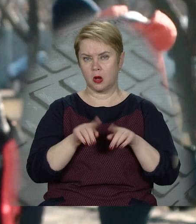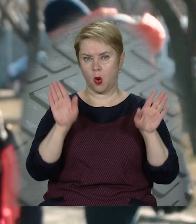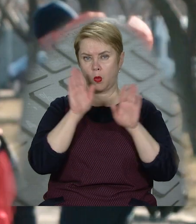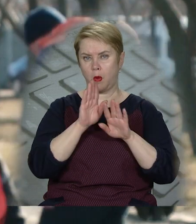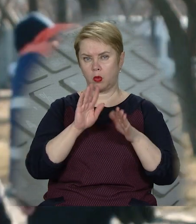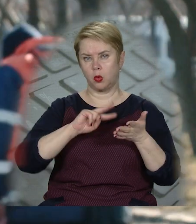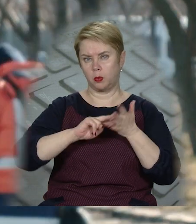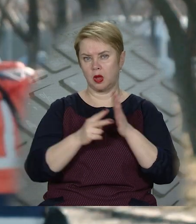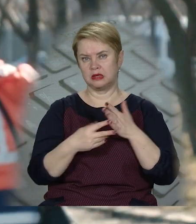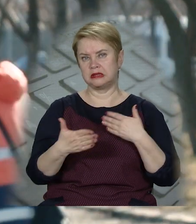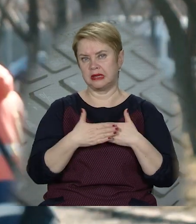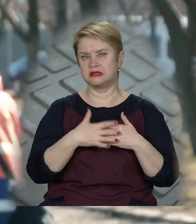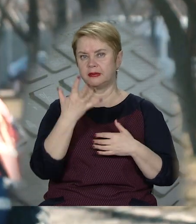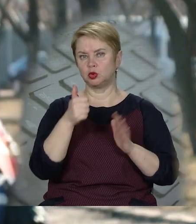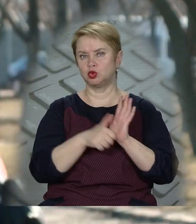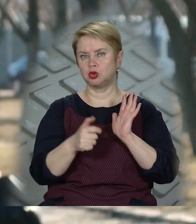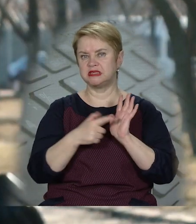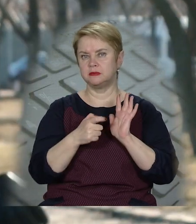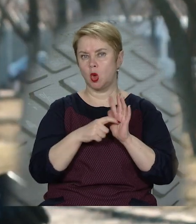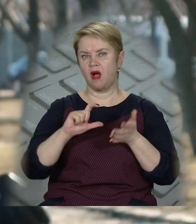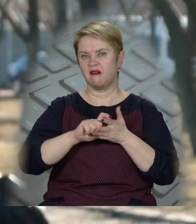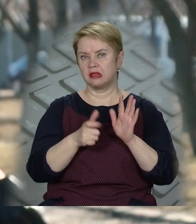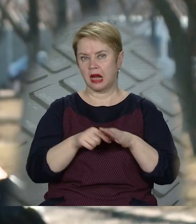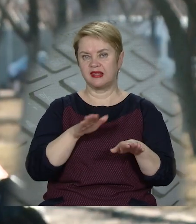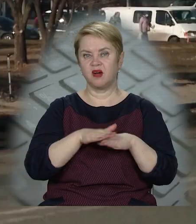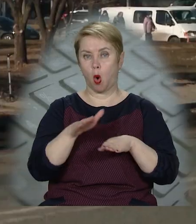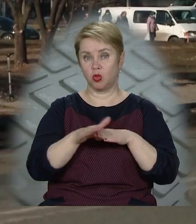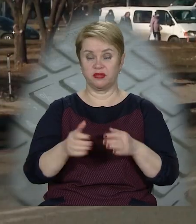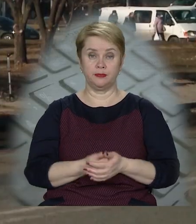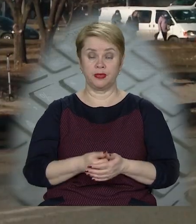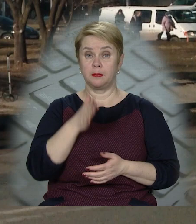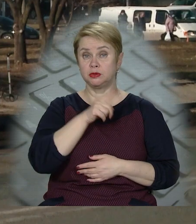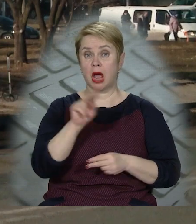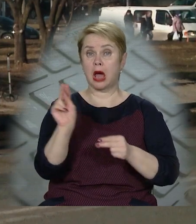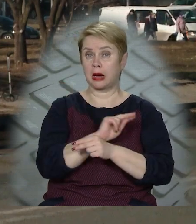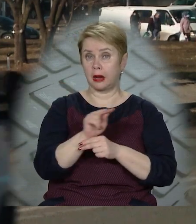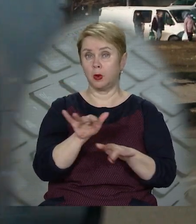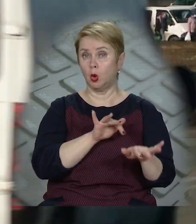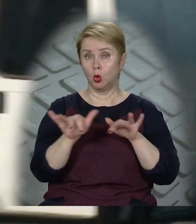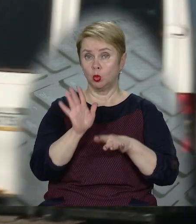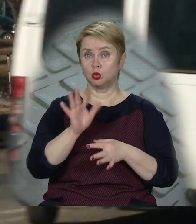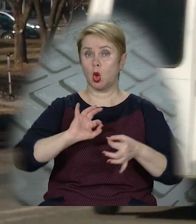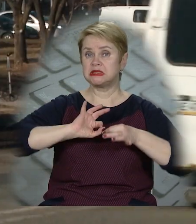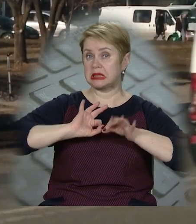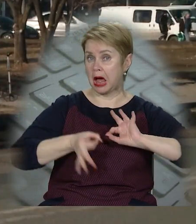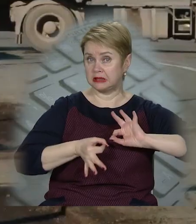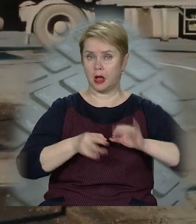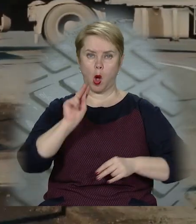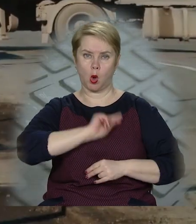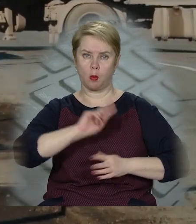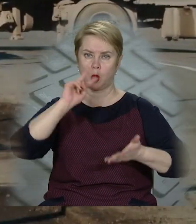погодою ми плануємо десь 500-700 квадратів виконувати. Під час ремонту рух вулицею буде ускладнено.